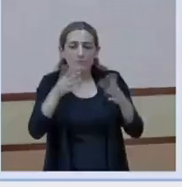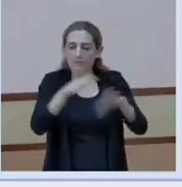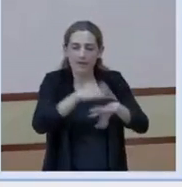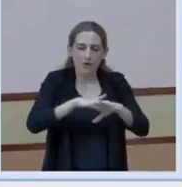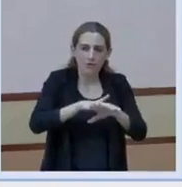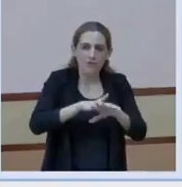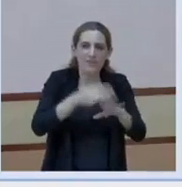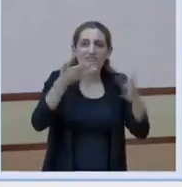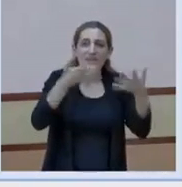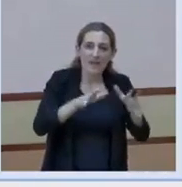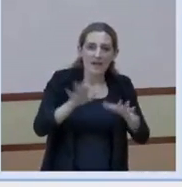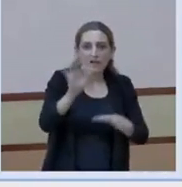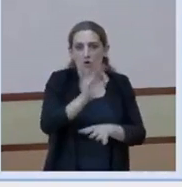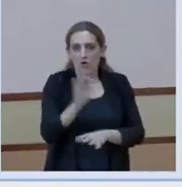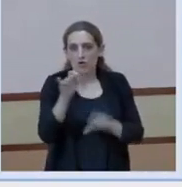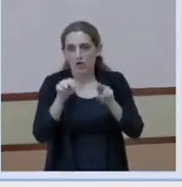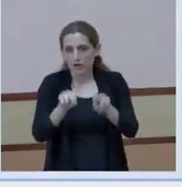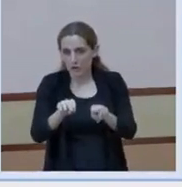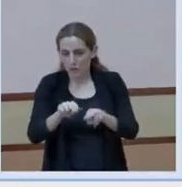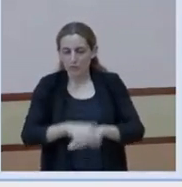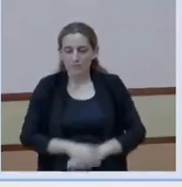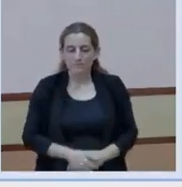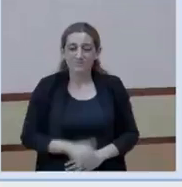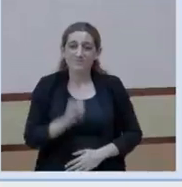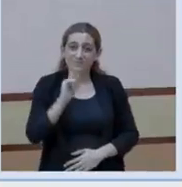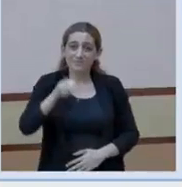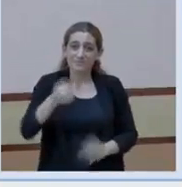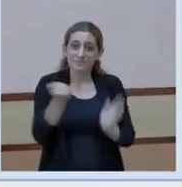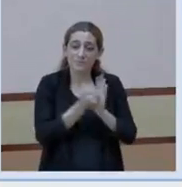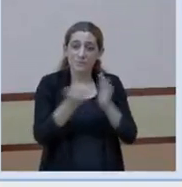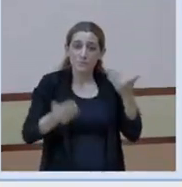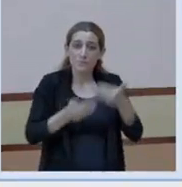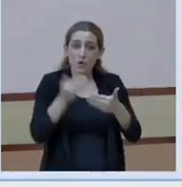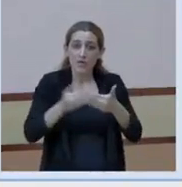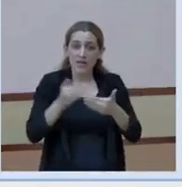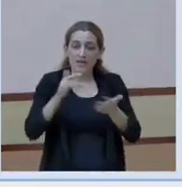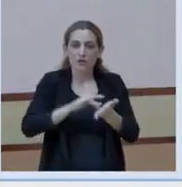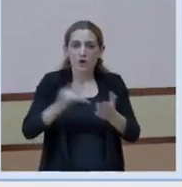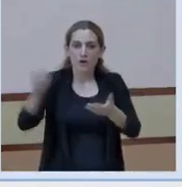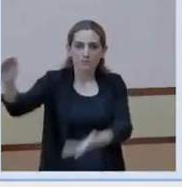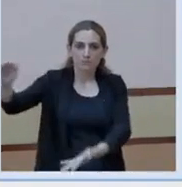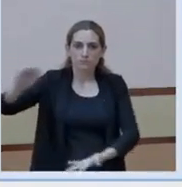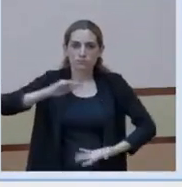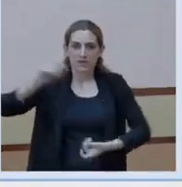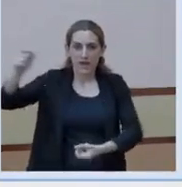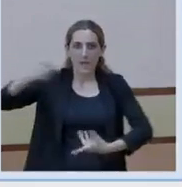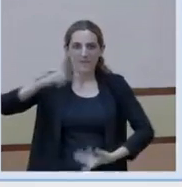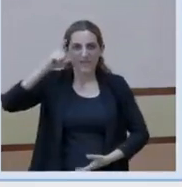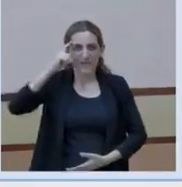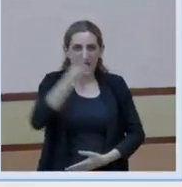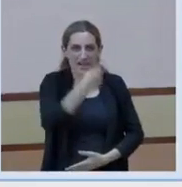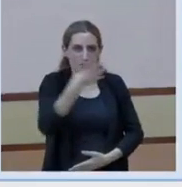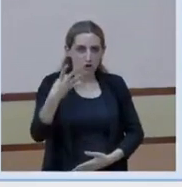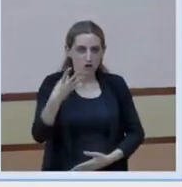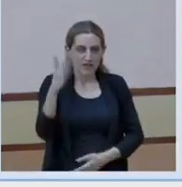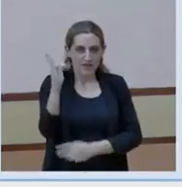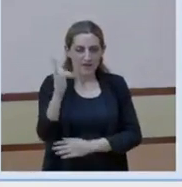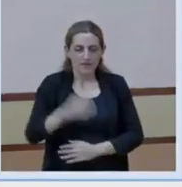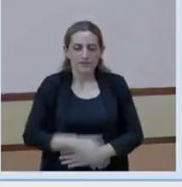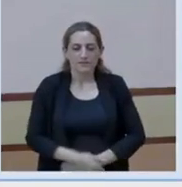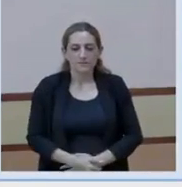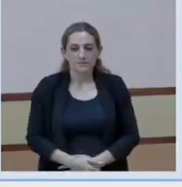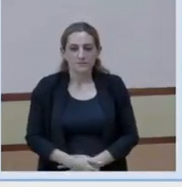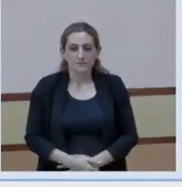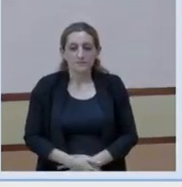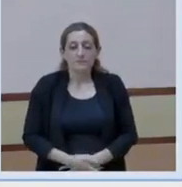dimecres i dijous, i les de Moderna, que són el dia 14. Llavors, com veuen, com